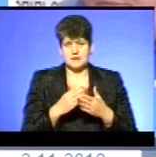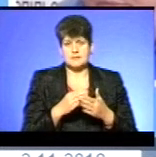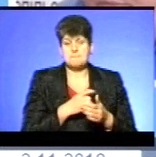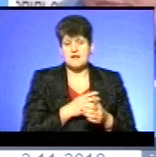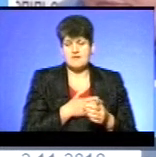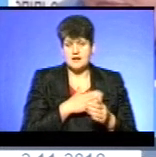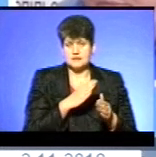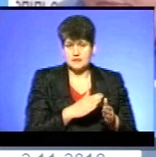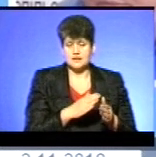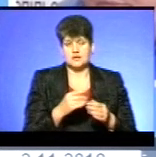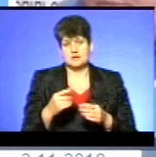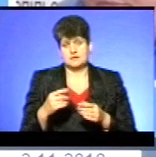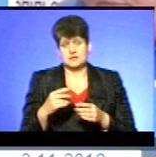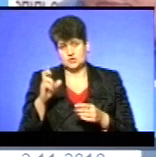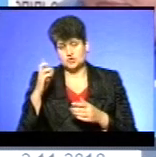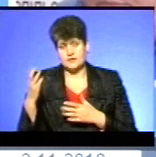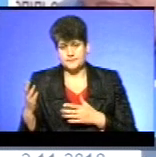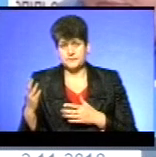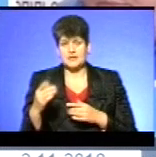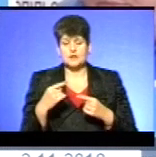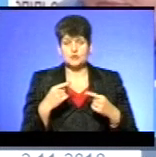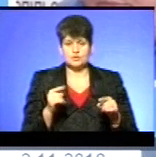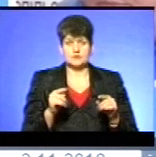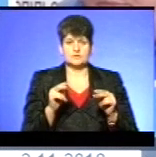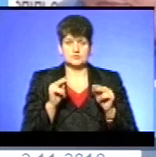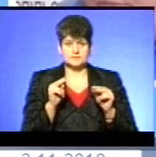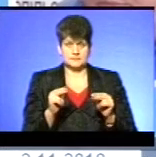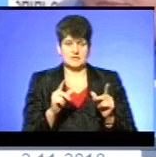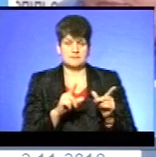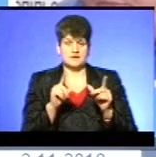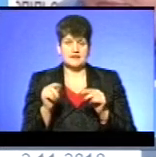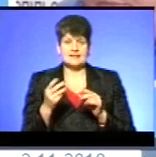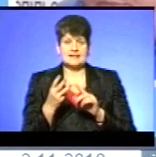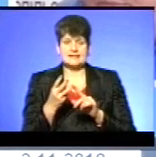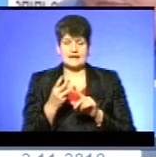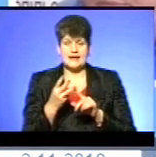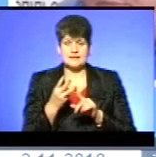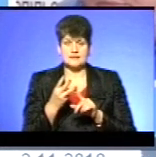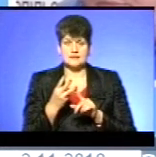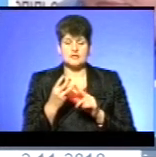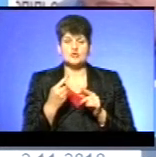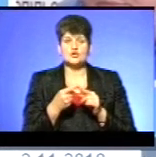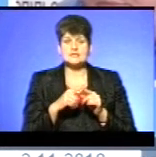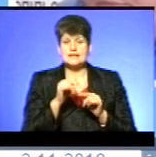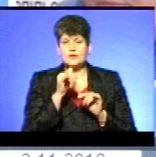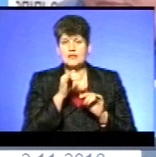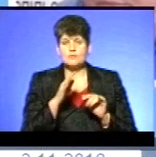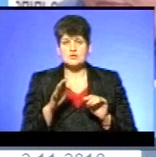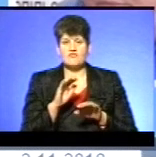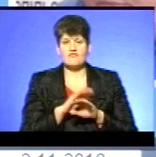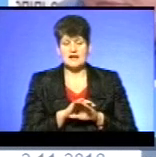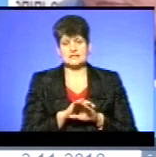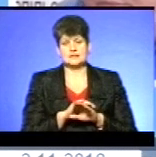перевізника з однієї сторони. З іншої сторони, це легалізація перевезень. І третє, про те, що це не унеможливить факти